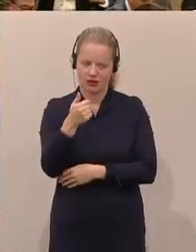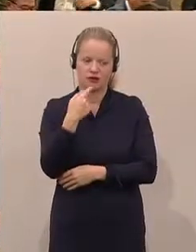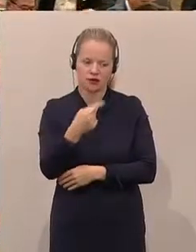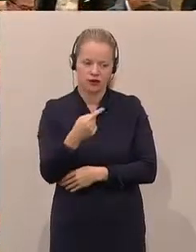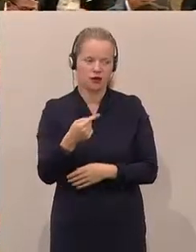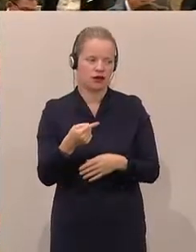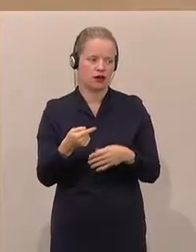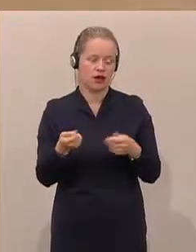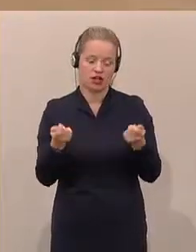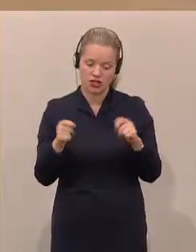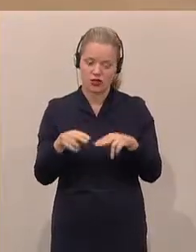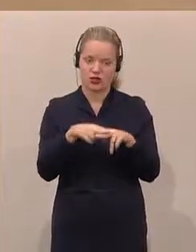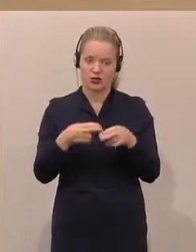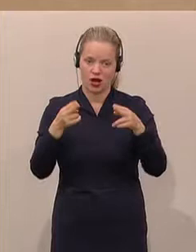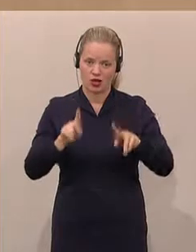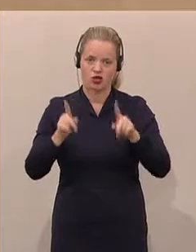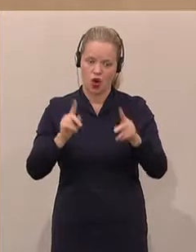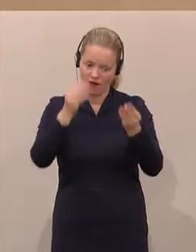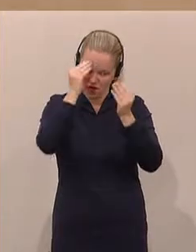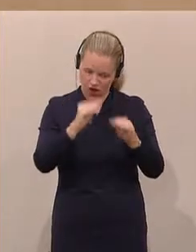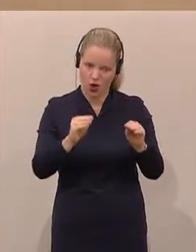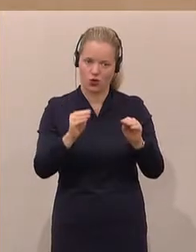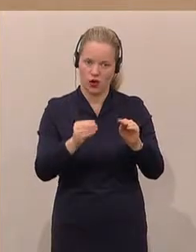Nationalrats, das Vertrauen zu versagen.